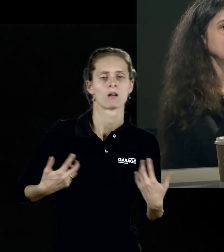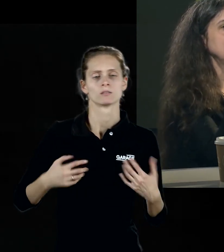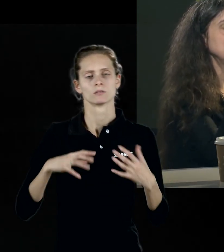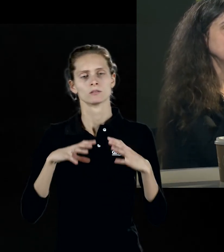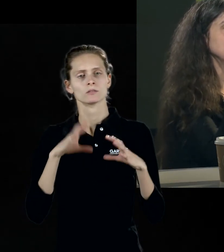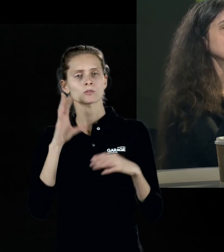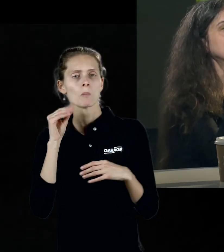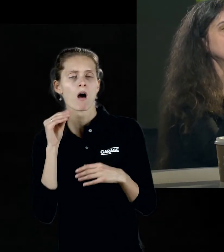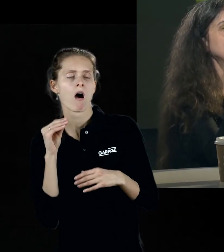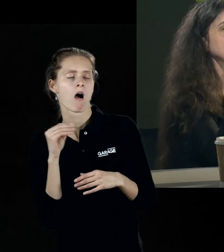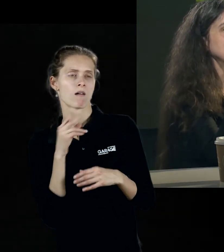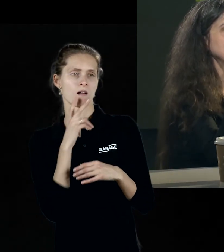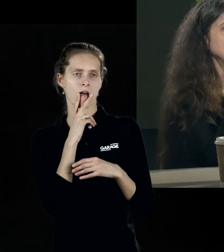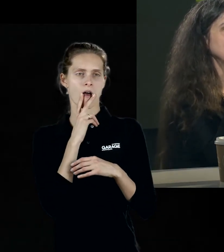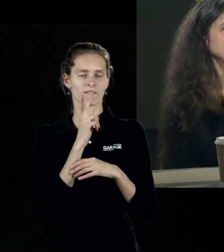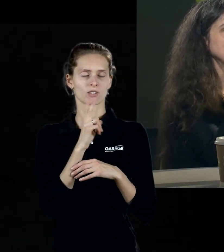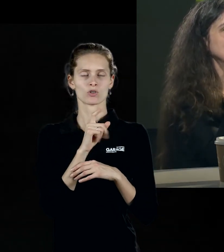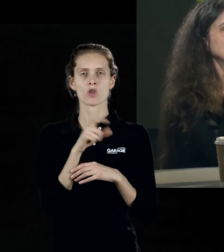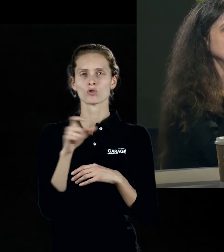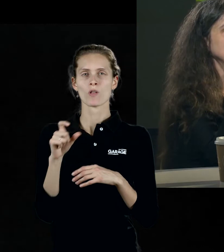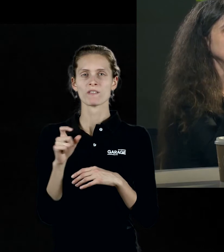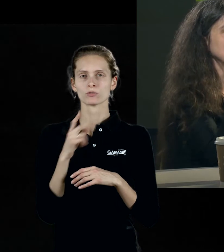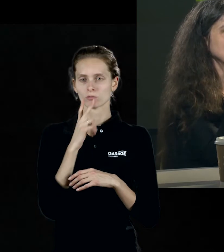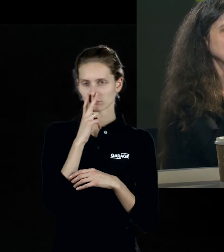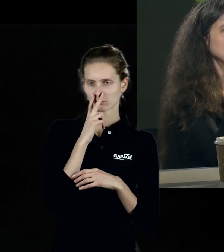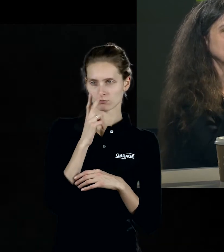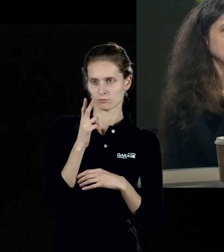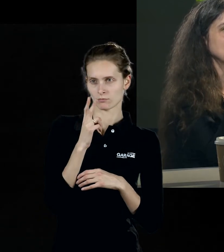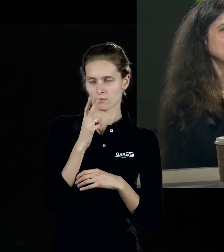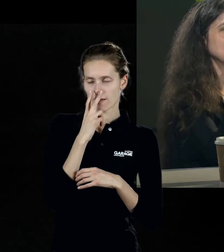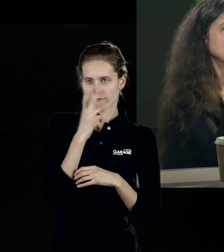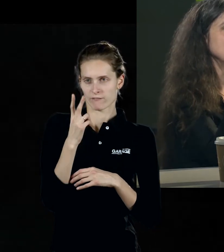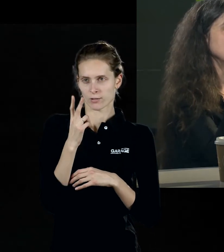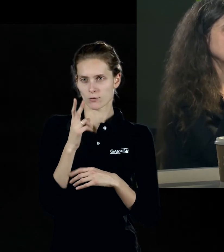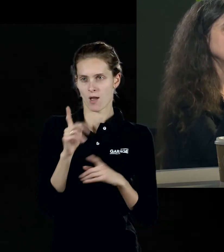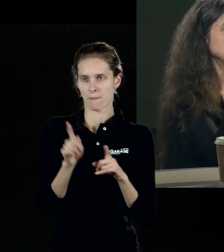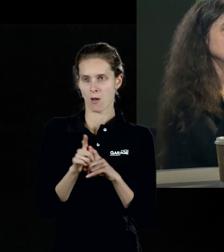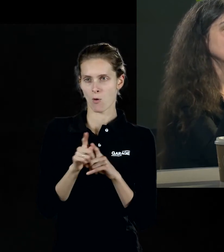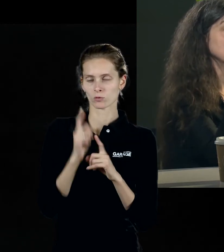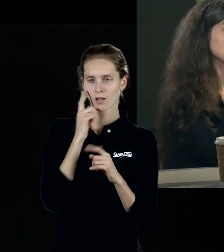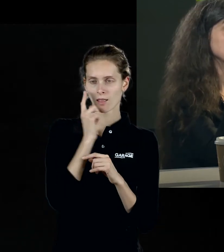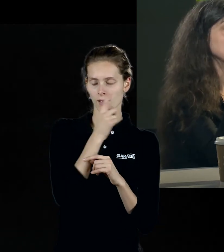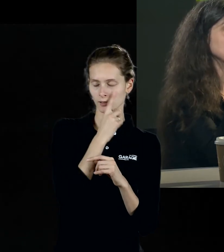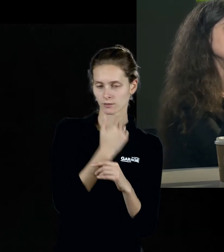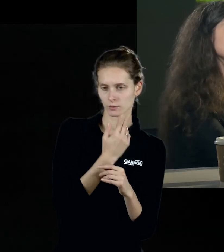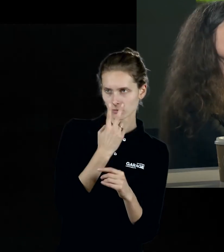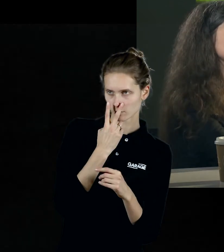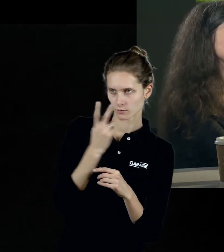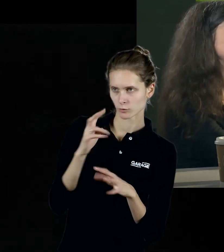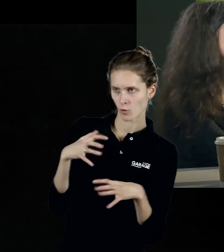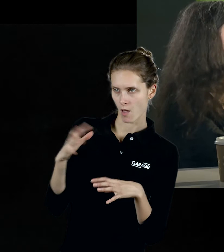с точки зрения нечеловеческого зрения, это почти зрение животного, которое даёт вот эту картину, живопись,